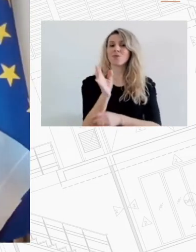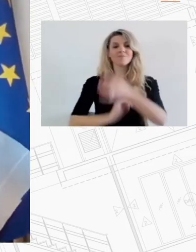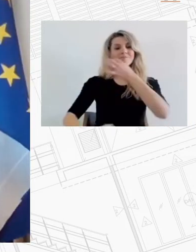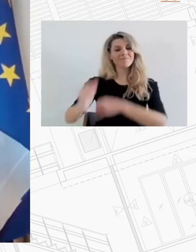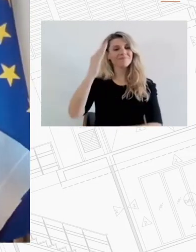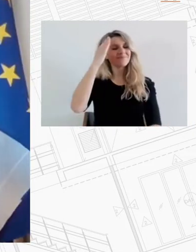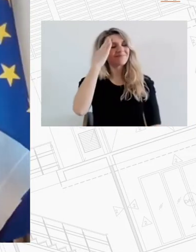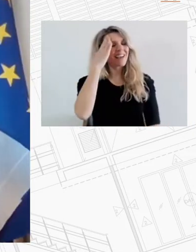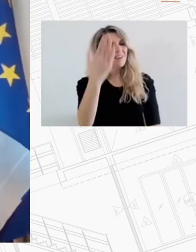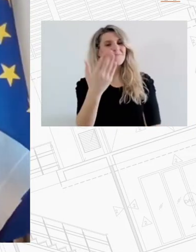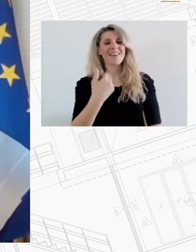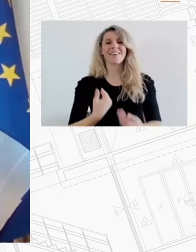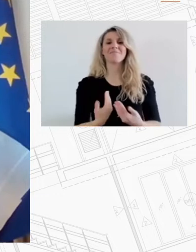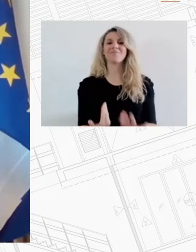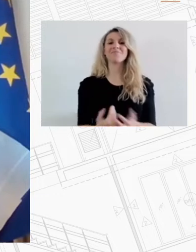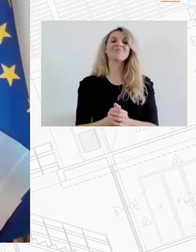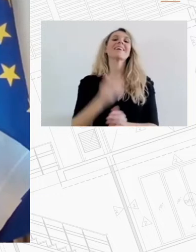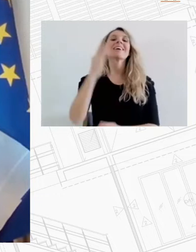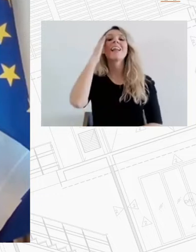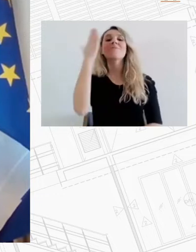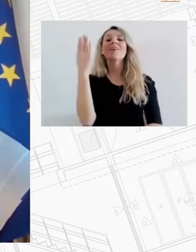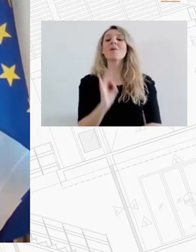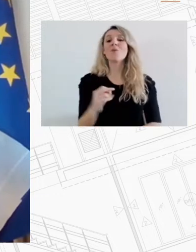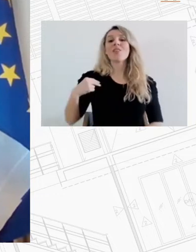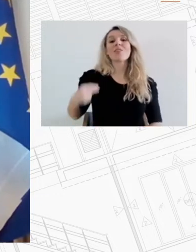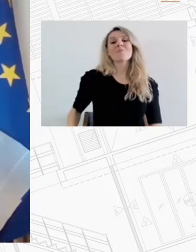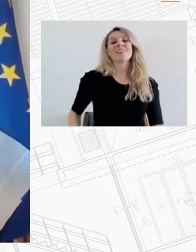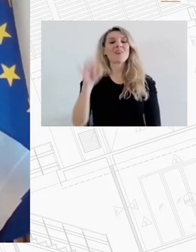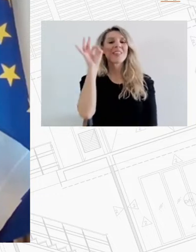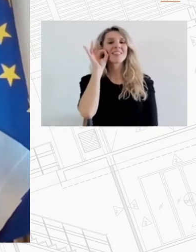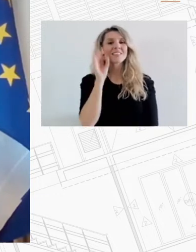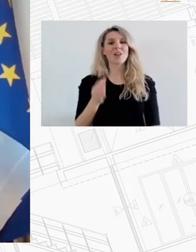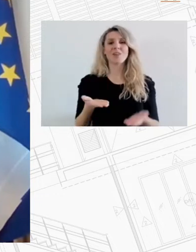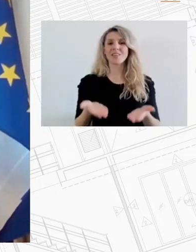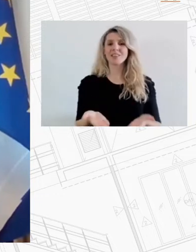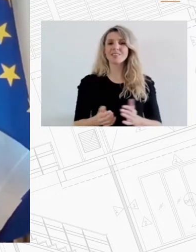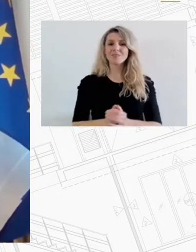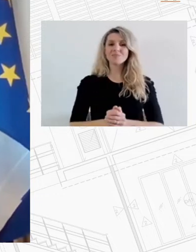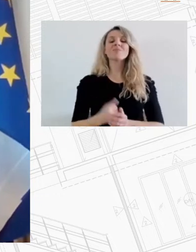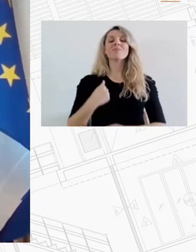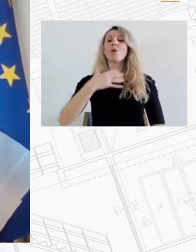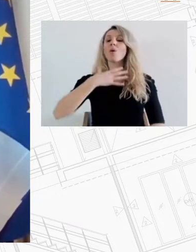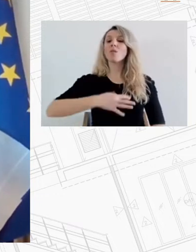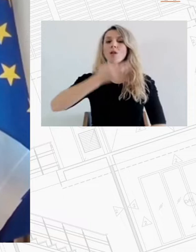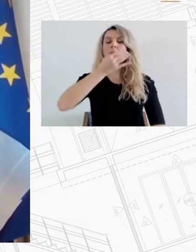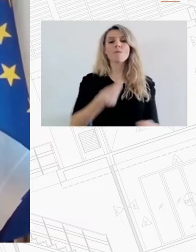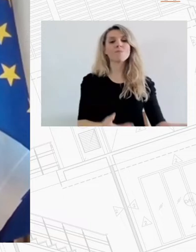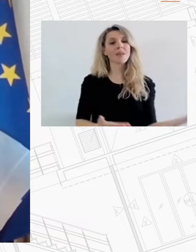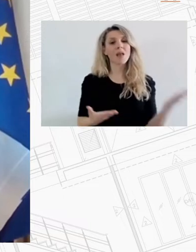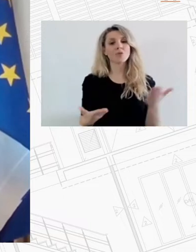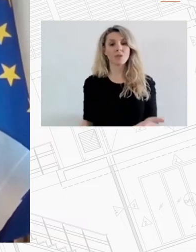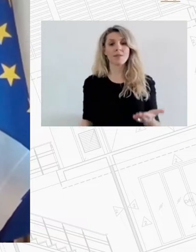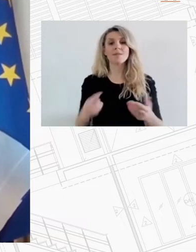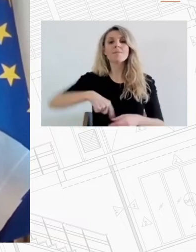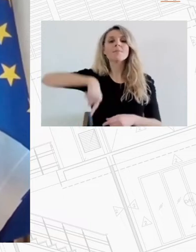Καλημέρα καλημέρα και από εμένα καλημέρα από το Δημαρχείο της Θεσσαλονίκης. θέλω και εγώ να σας καλωσορίσω με τη σειρά μου στην